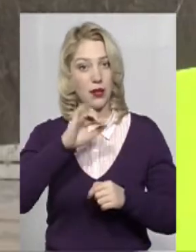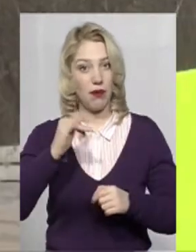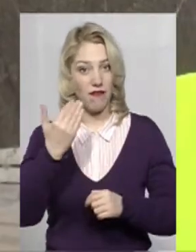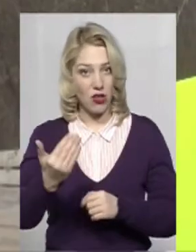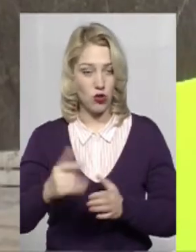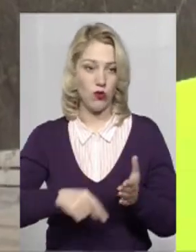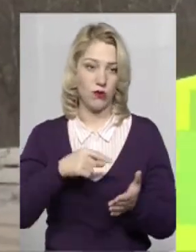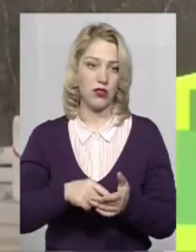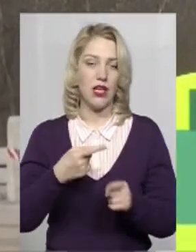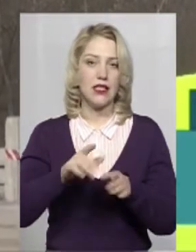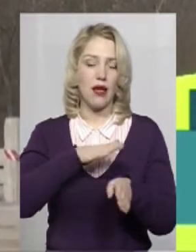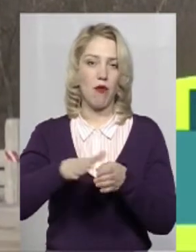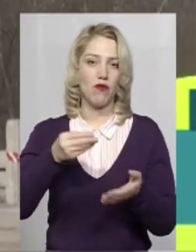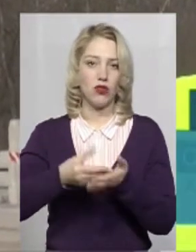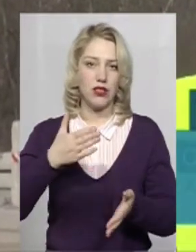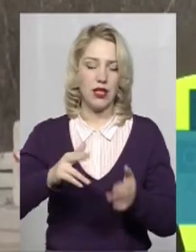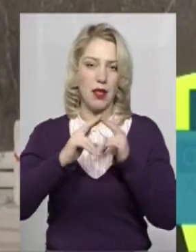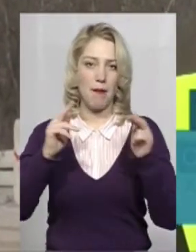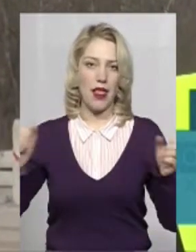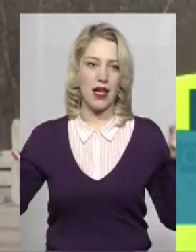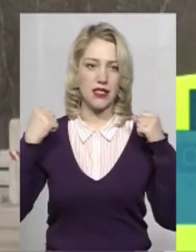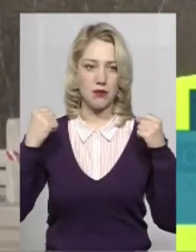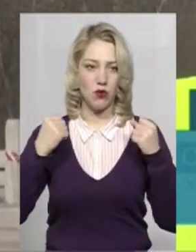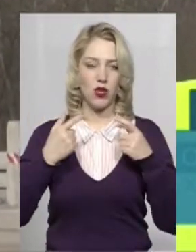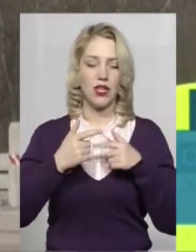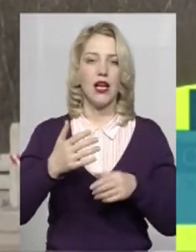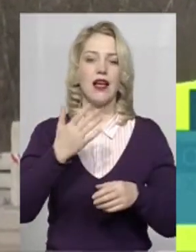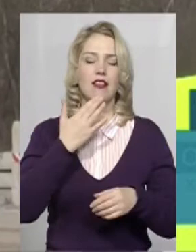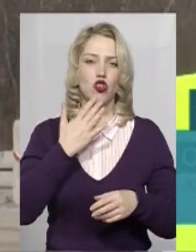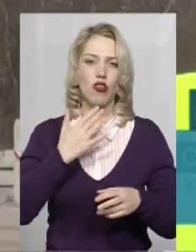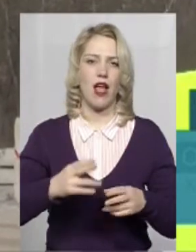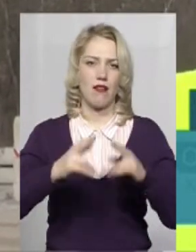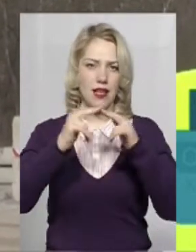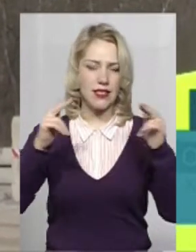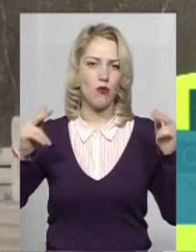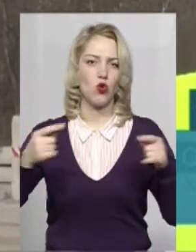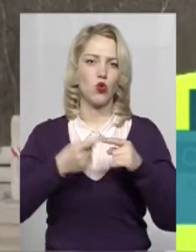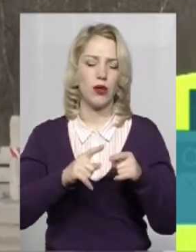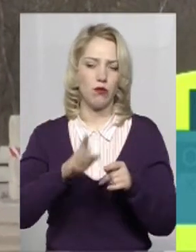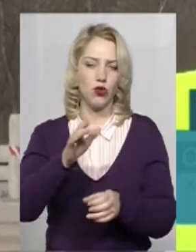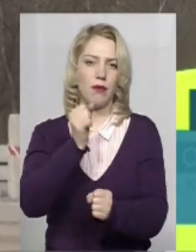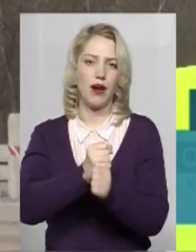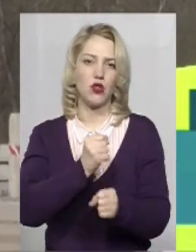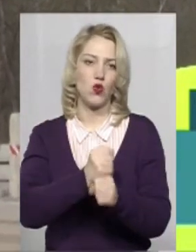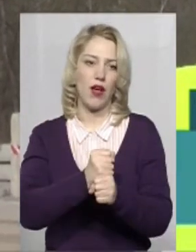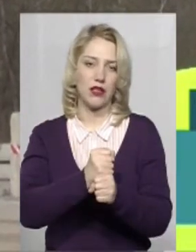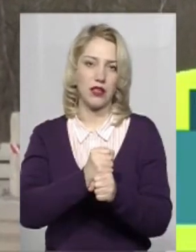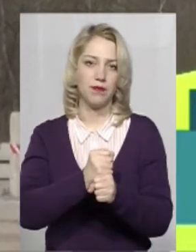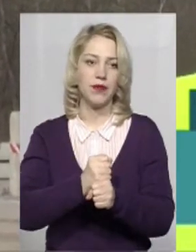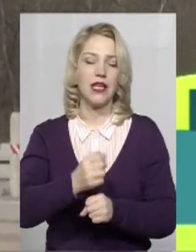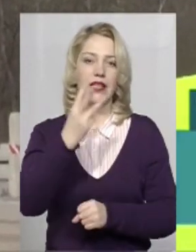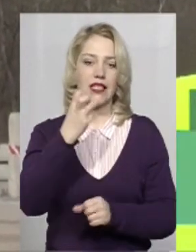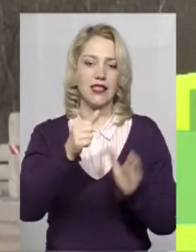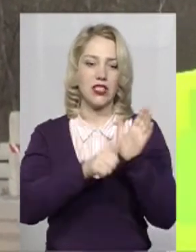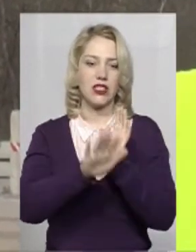місту. Це повноцінний палац спорту, національна споруда, яка буде, я думаю, працювати 365